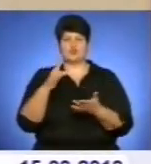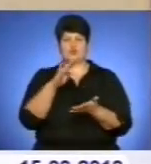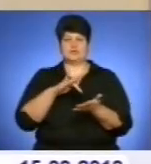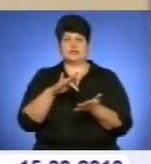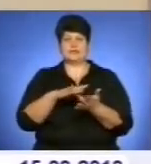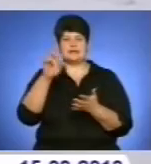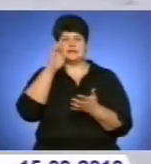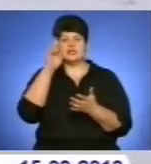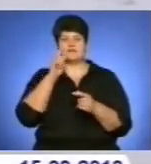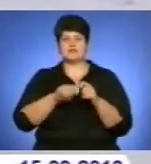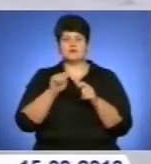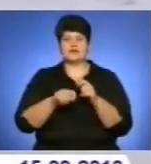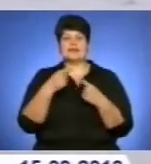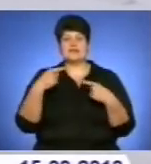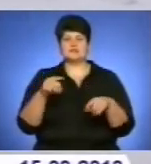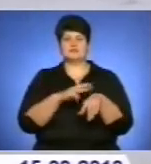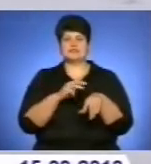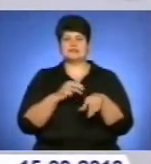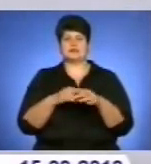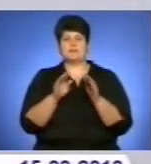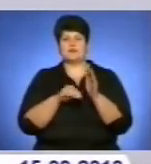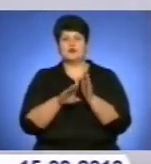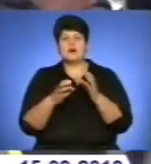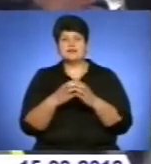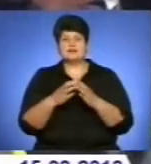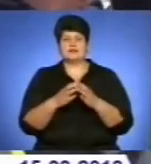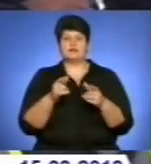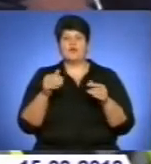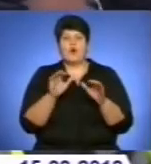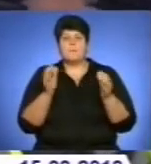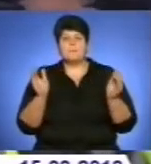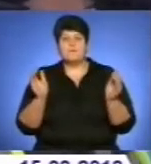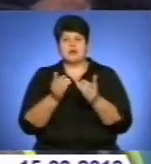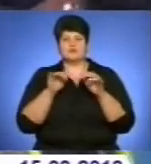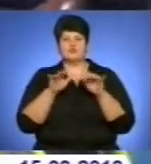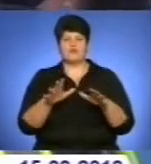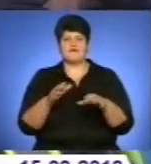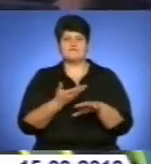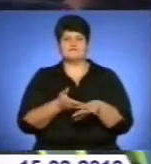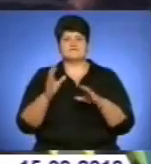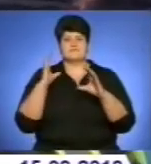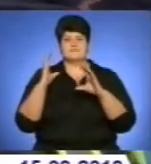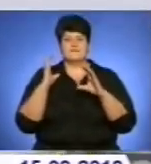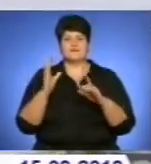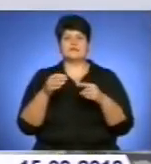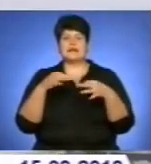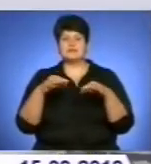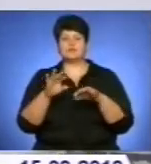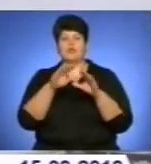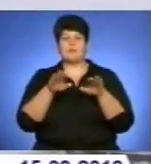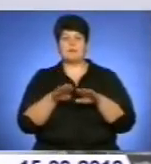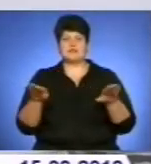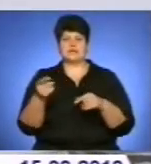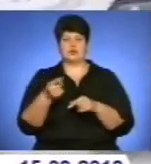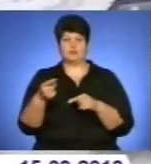Теребовлянщині співробітники спецпідрозділу «Беркут» визволили із снігового замету поштовий автомобіль, який застряг поблизу села Воля. Ускладений